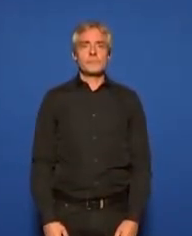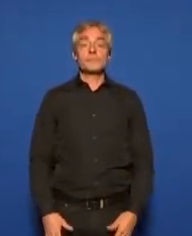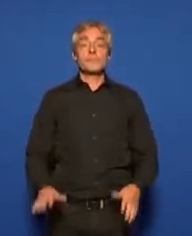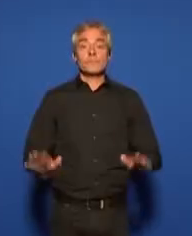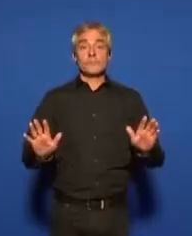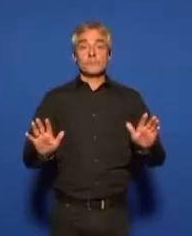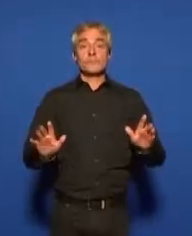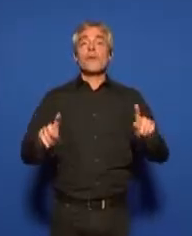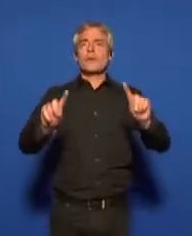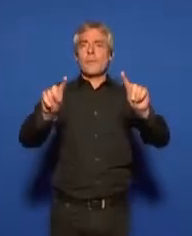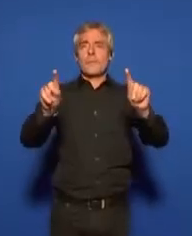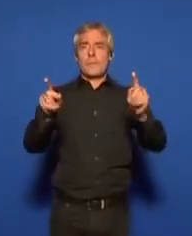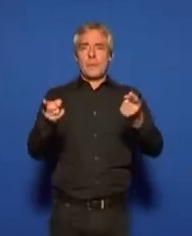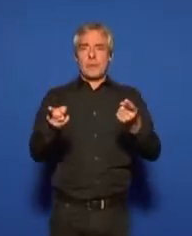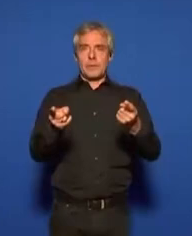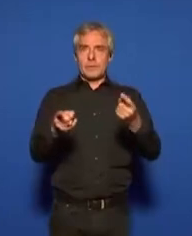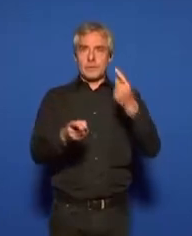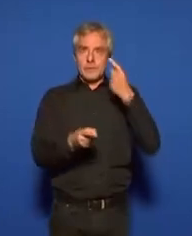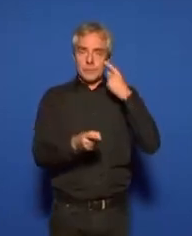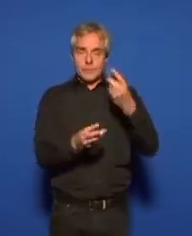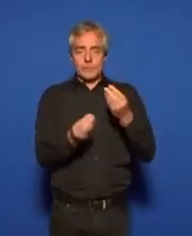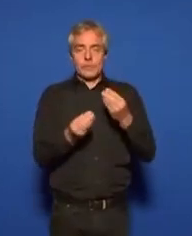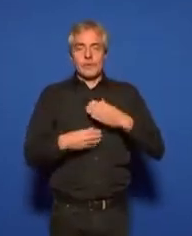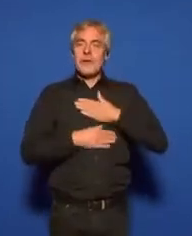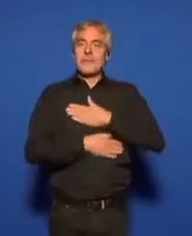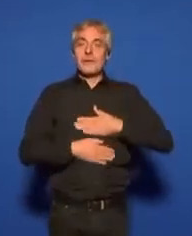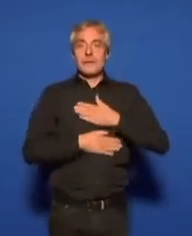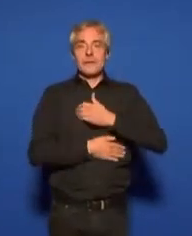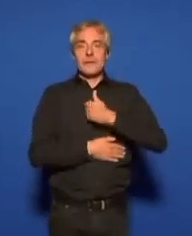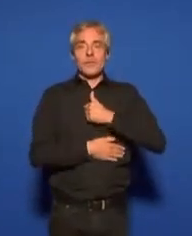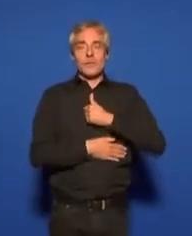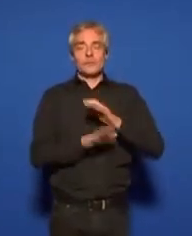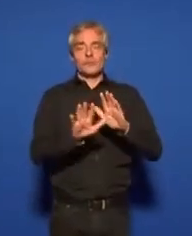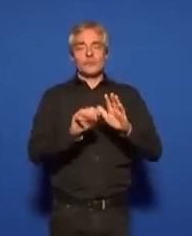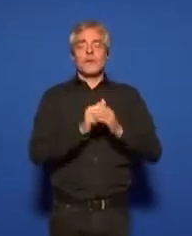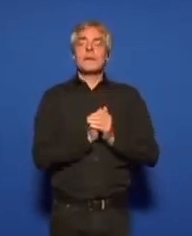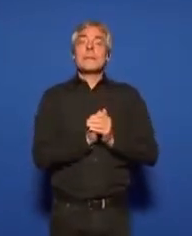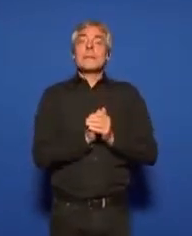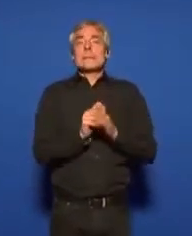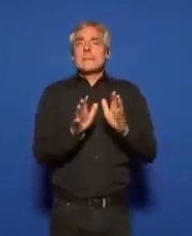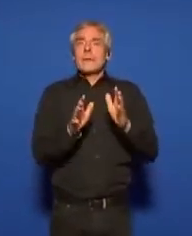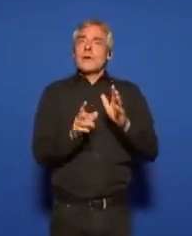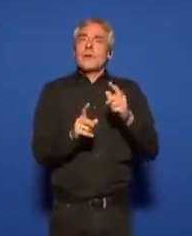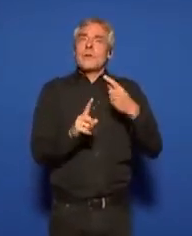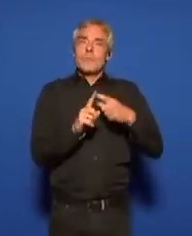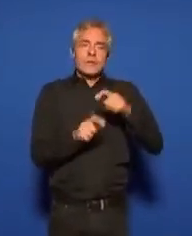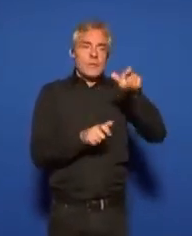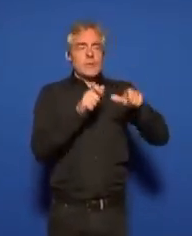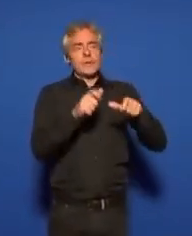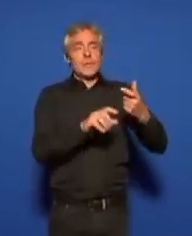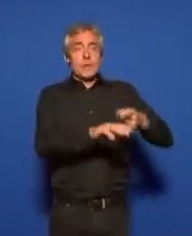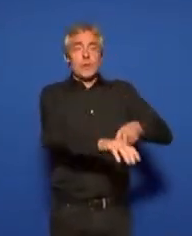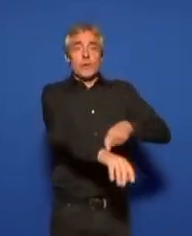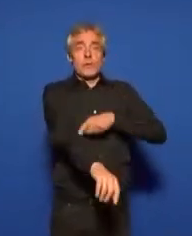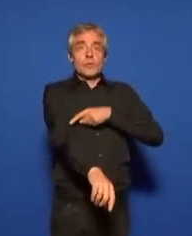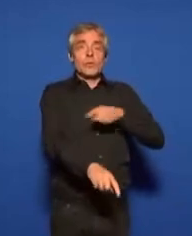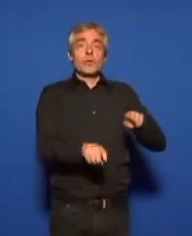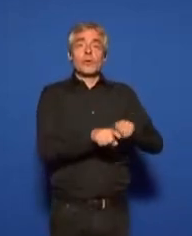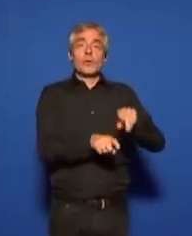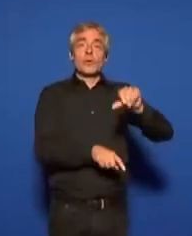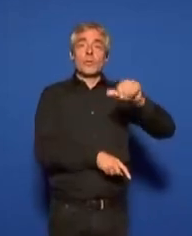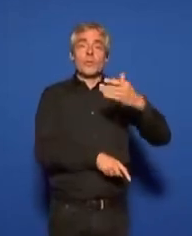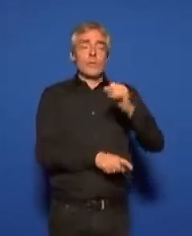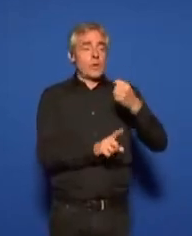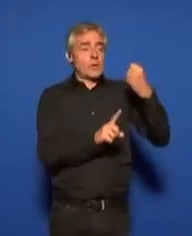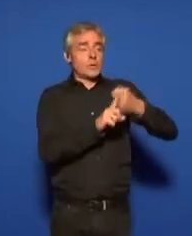C'était une parenthèse pour nous faire plaisir. Mais, et pour faire plaisir à ceux qui, depuis longtemps, comme Ambroise l